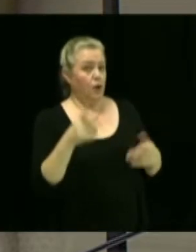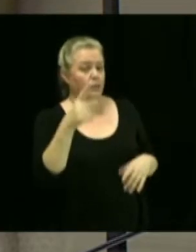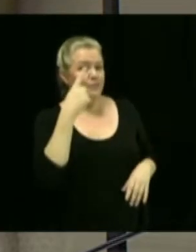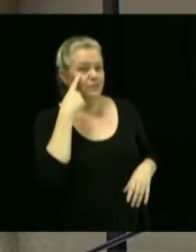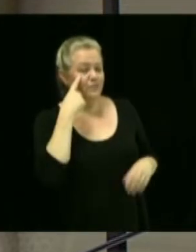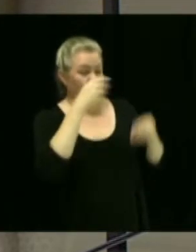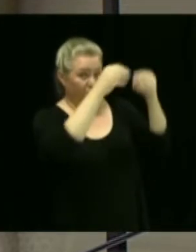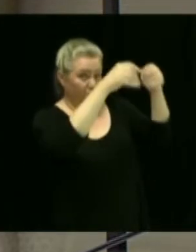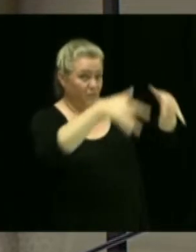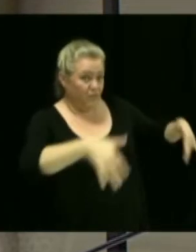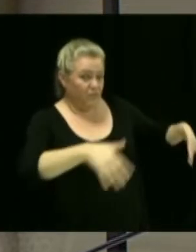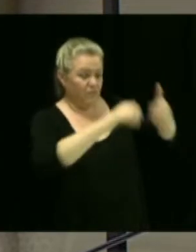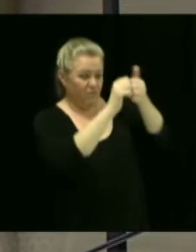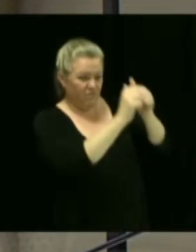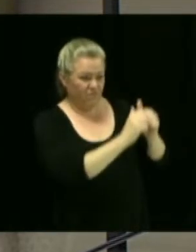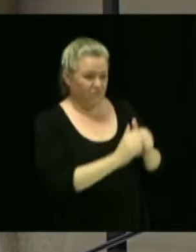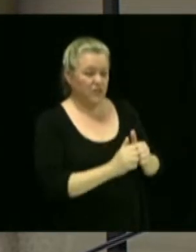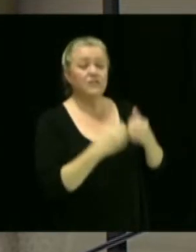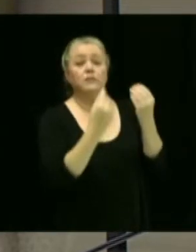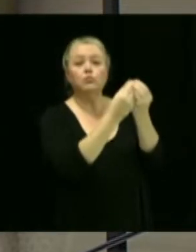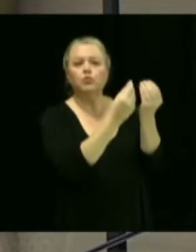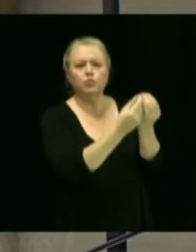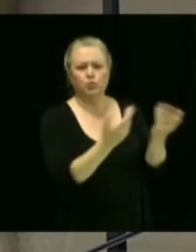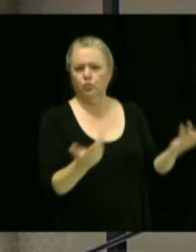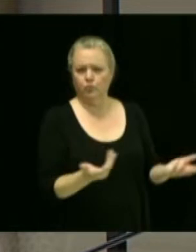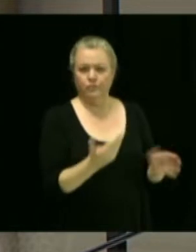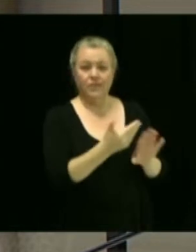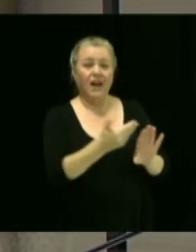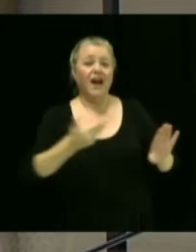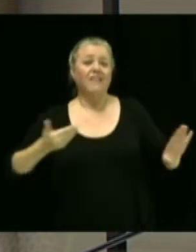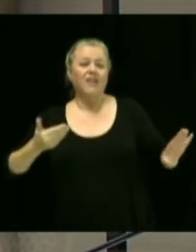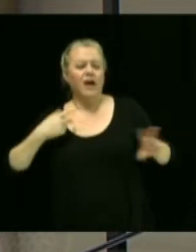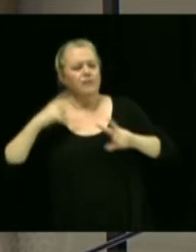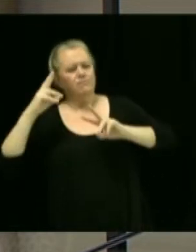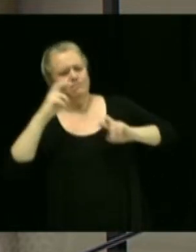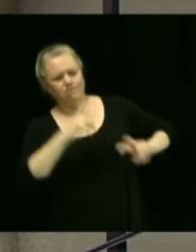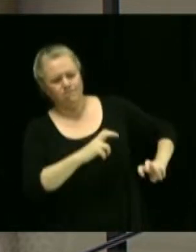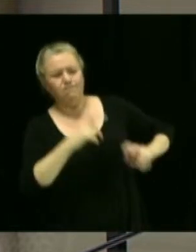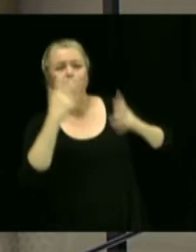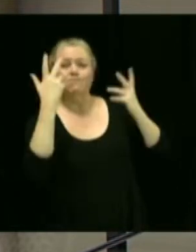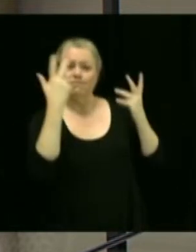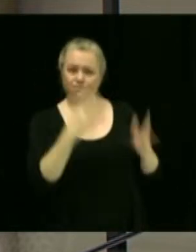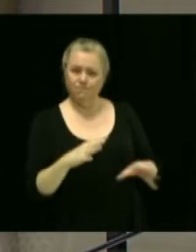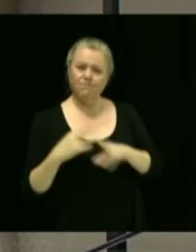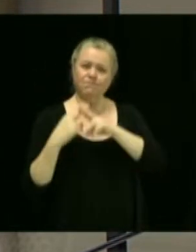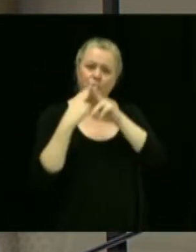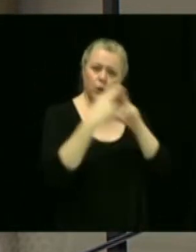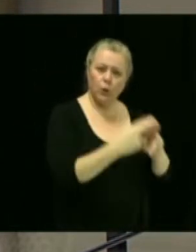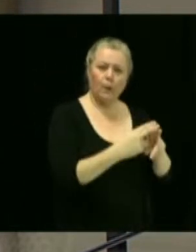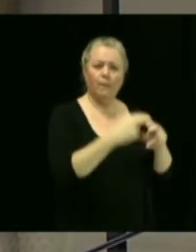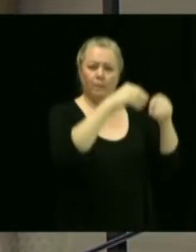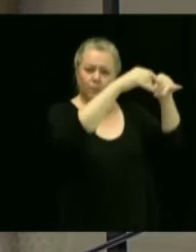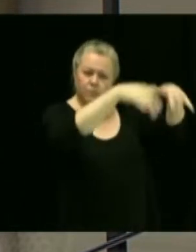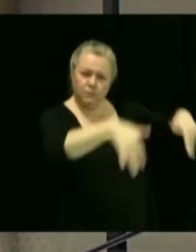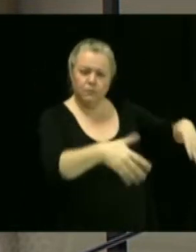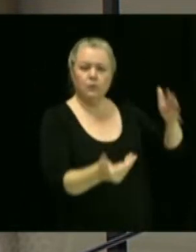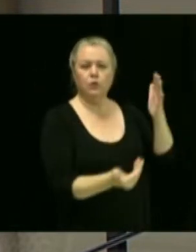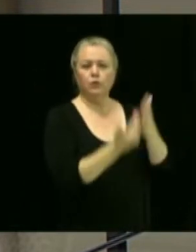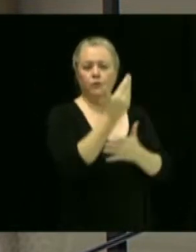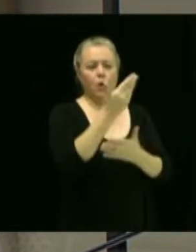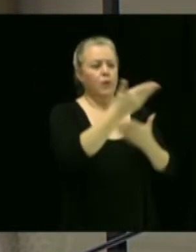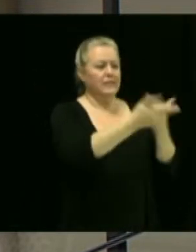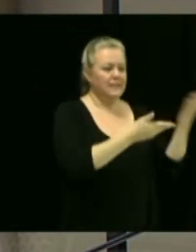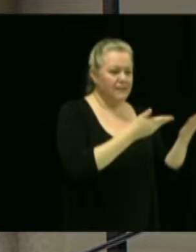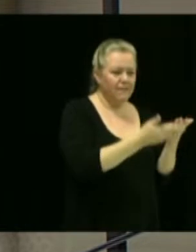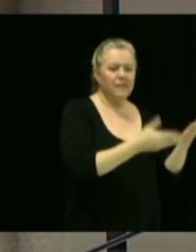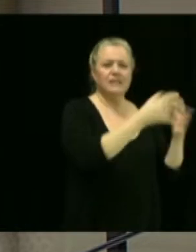'organigramme. Ça fait suite au diagnostic organisationnel qui a été présenté en lien avec le service des ressources humaines, le service juridique